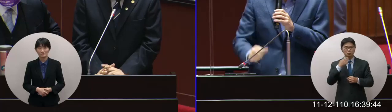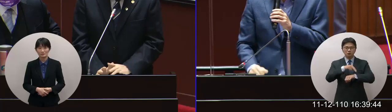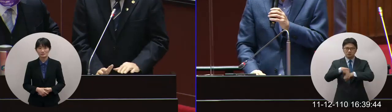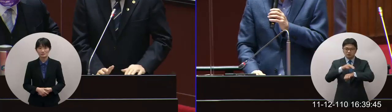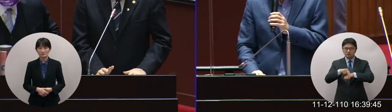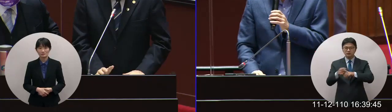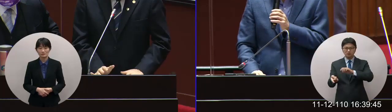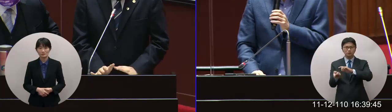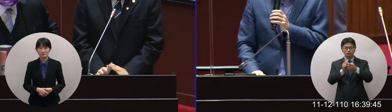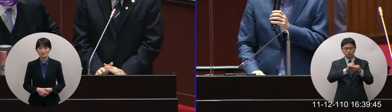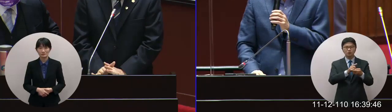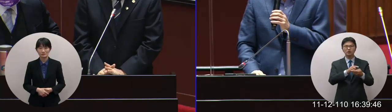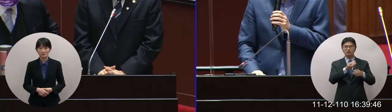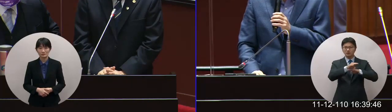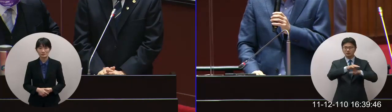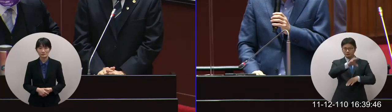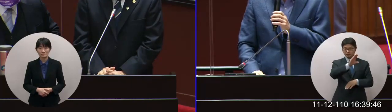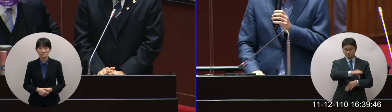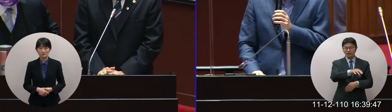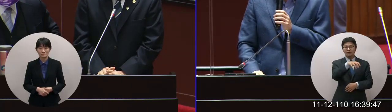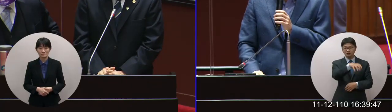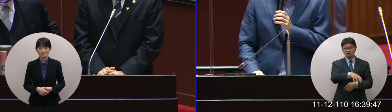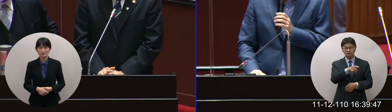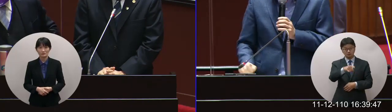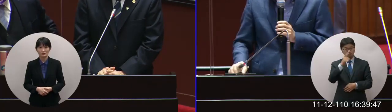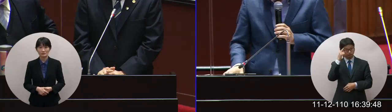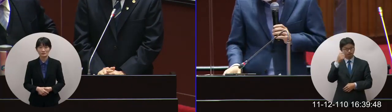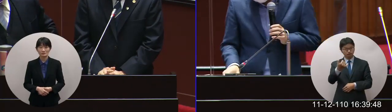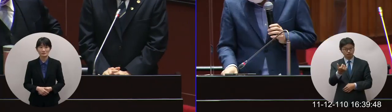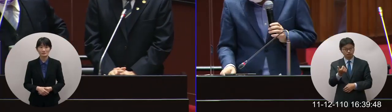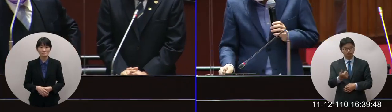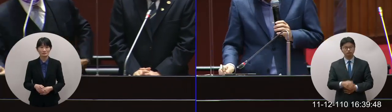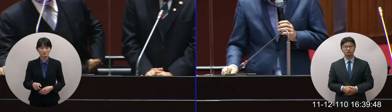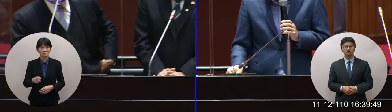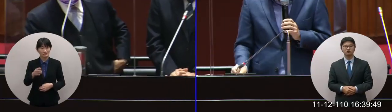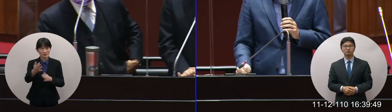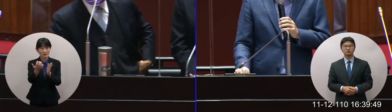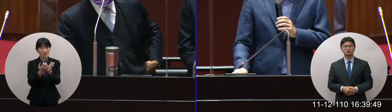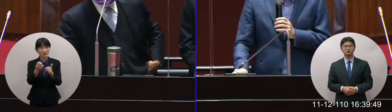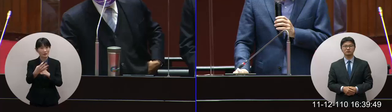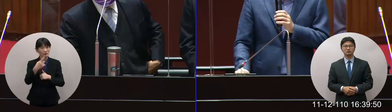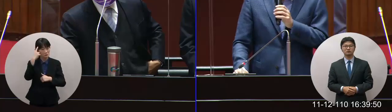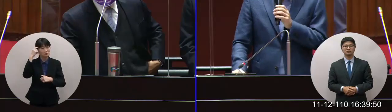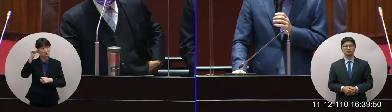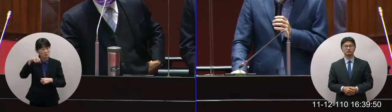院長你對這個看法有沒有你是同意還是不同意這個道理我是同意的